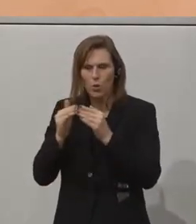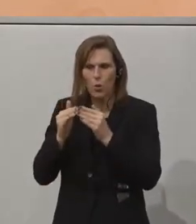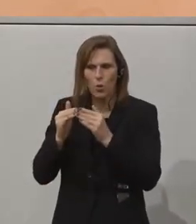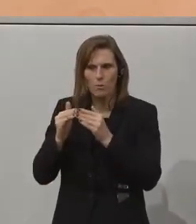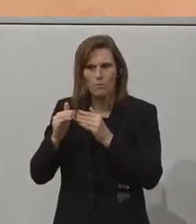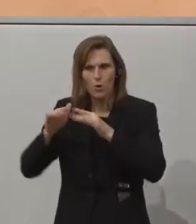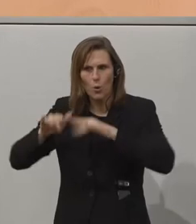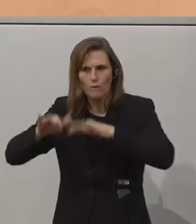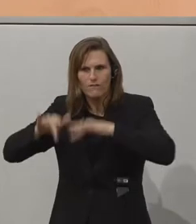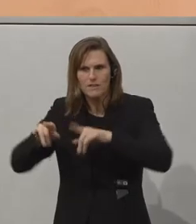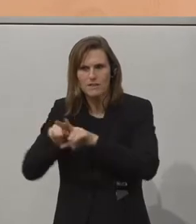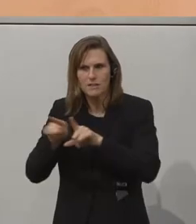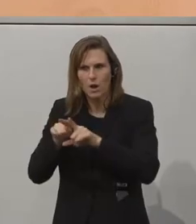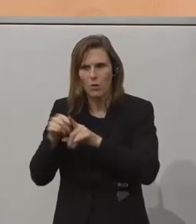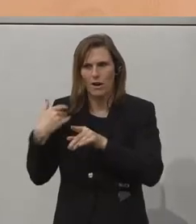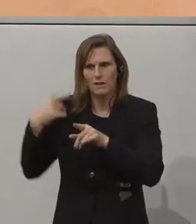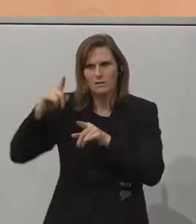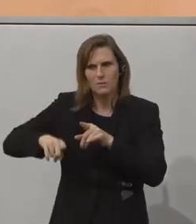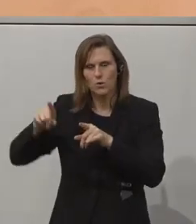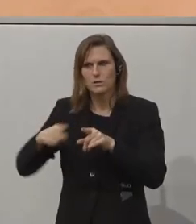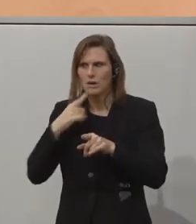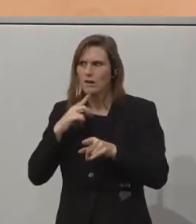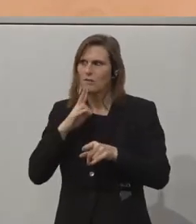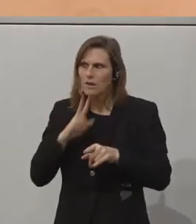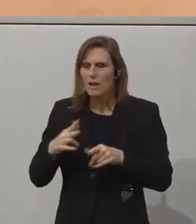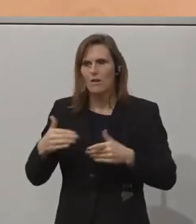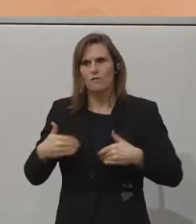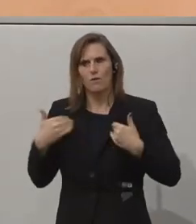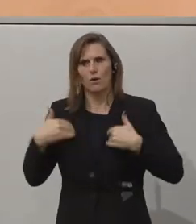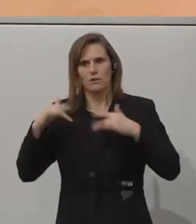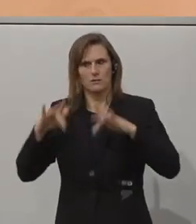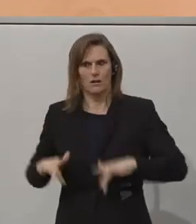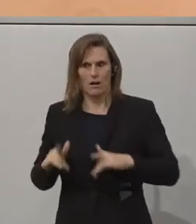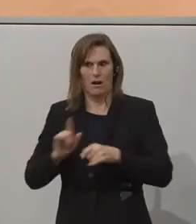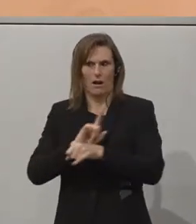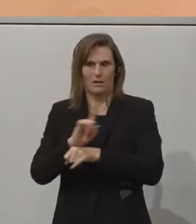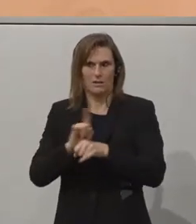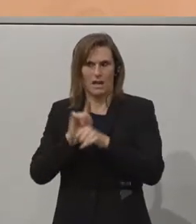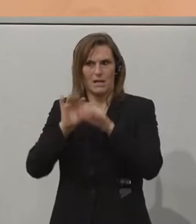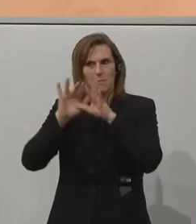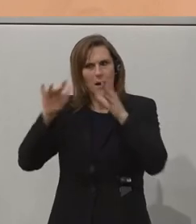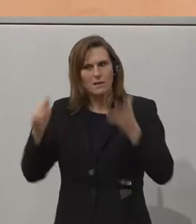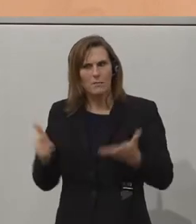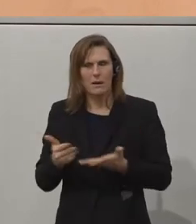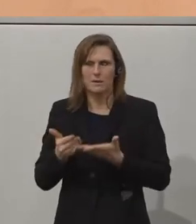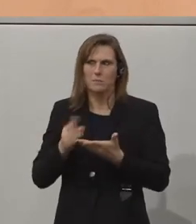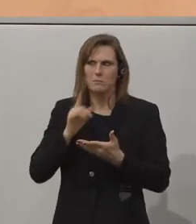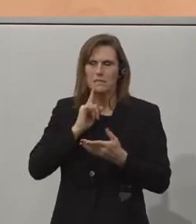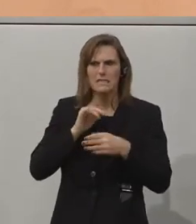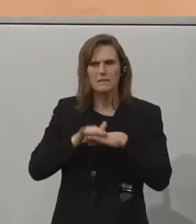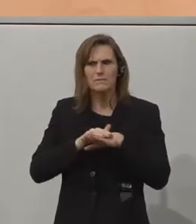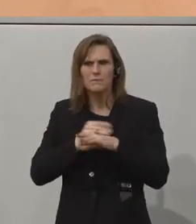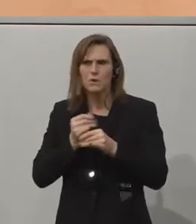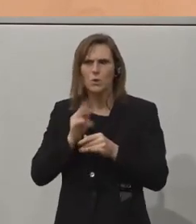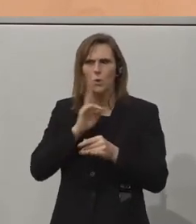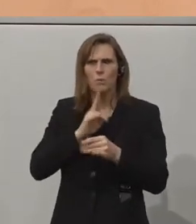auch in den Monaten zuvor gesetzt hat, sie hat sich wirklich gefreut in Zeiten dieser Pandemie. wirkt komisch. Aber jetzt sind alle